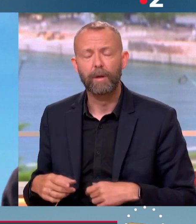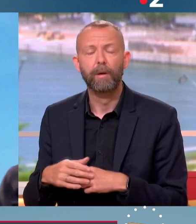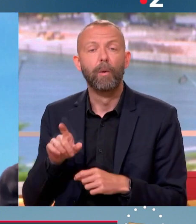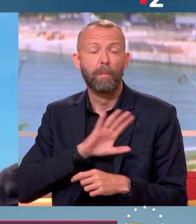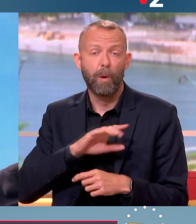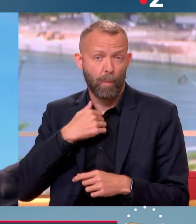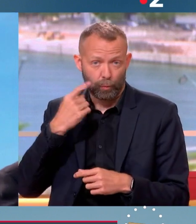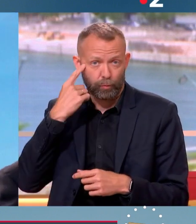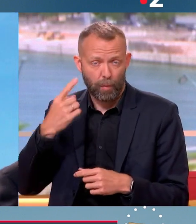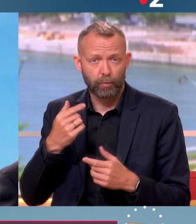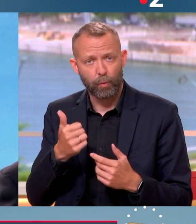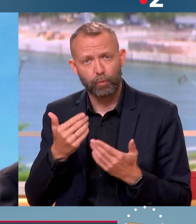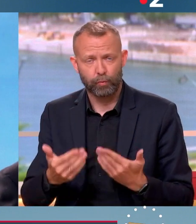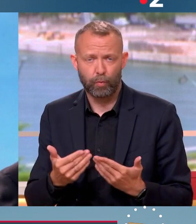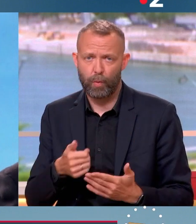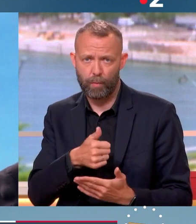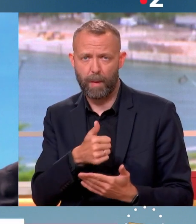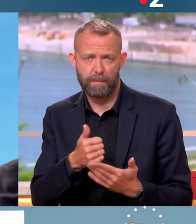qu'il apporte aujourd'hui